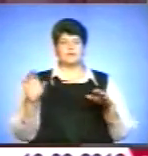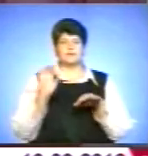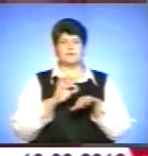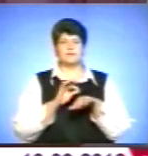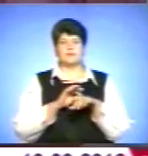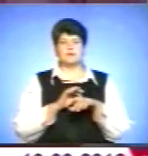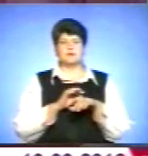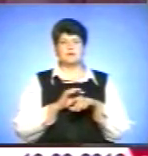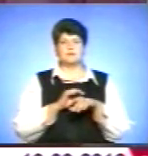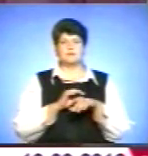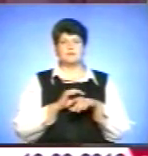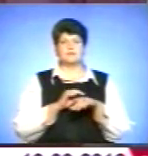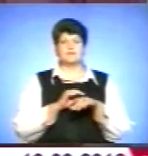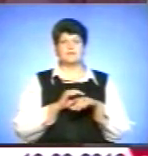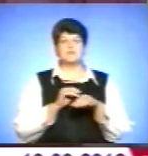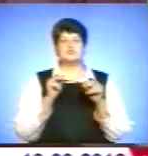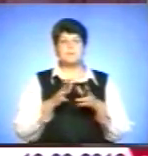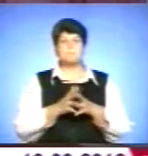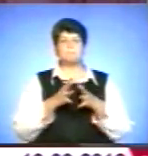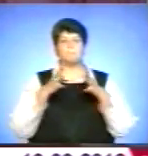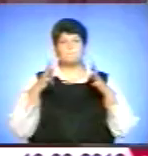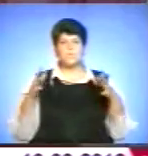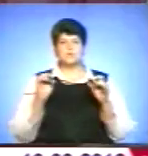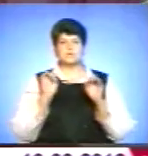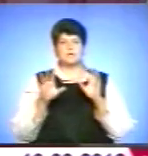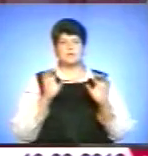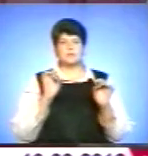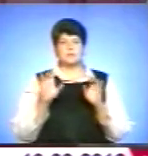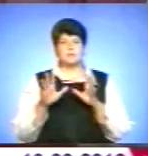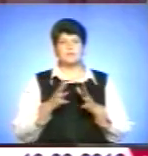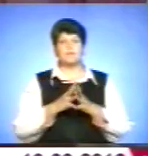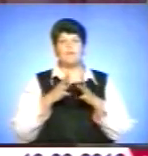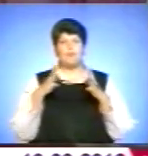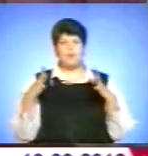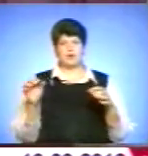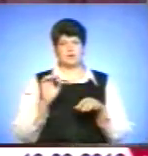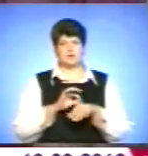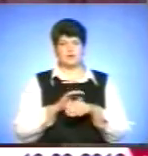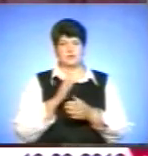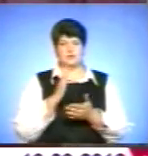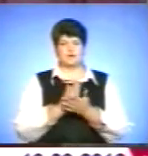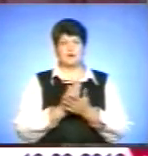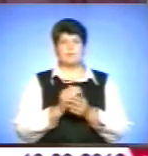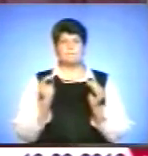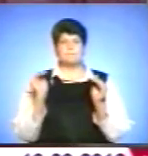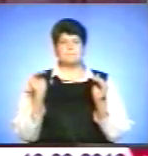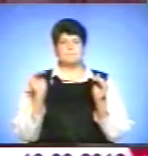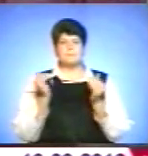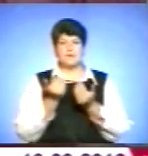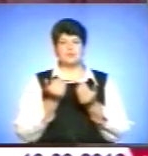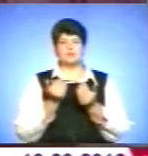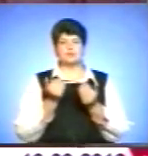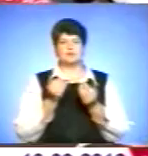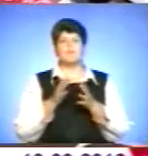менше. Ні, також, ні. Чим більше рекламували, більше болезні, менше браків, більше